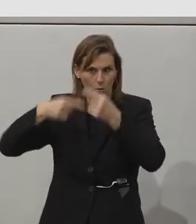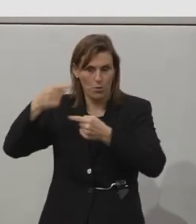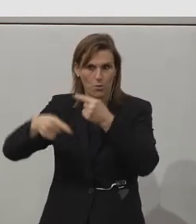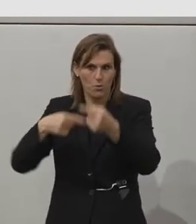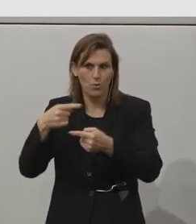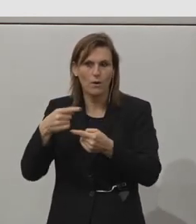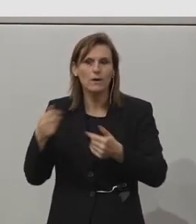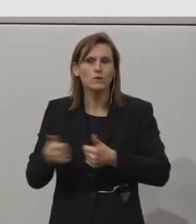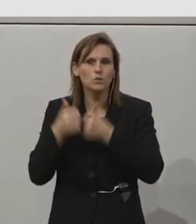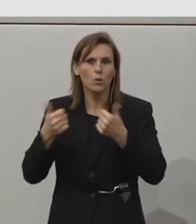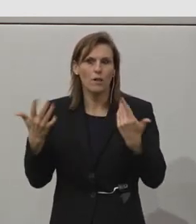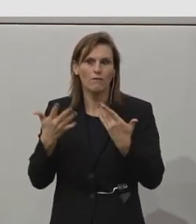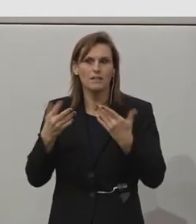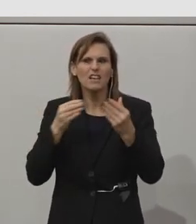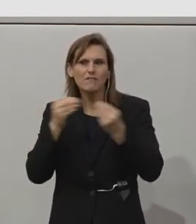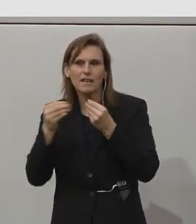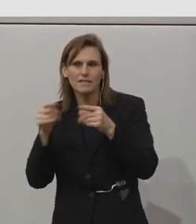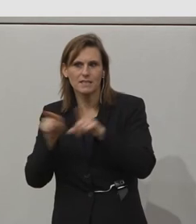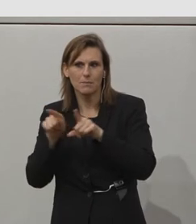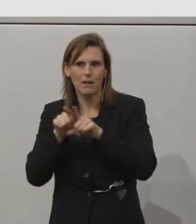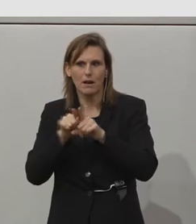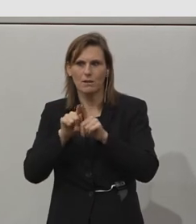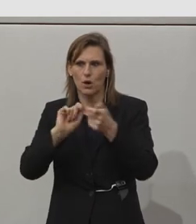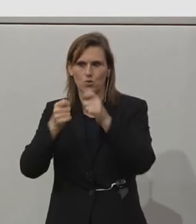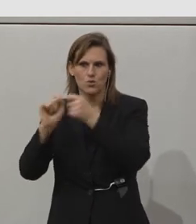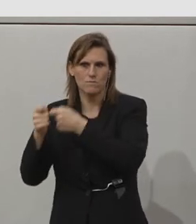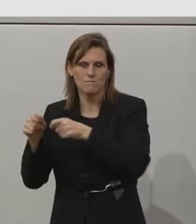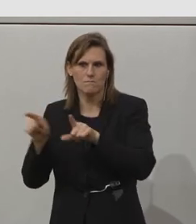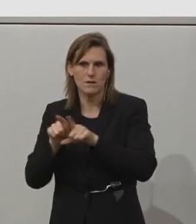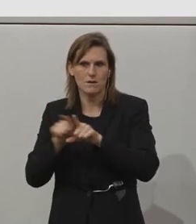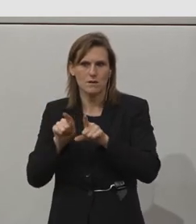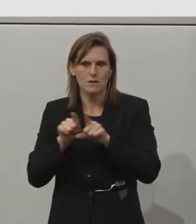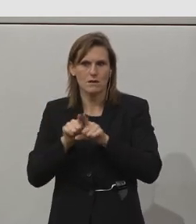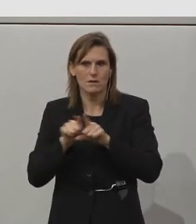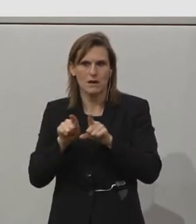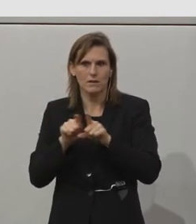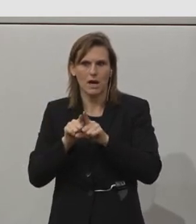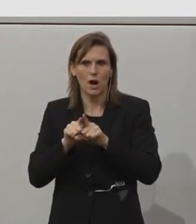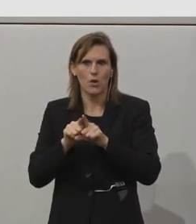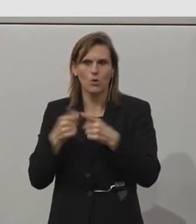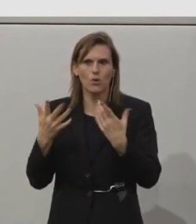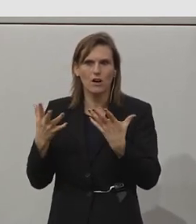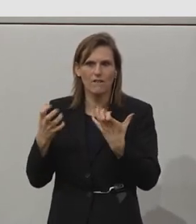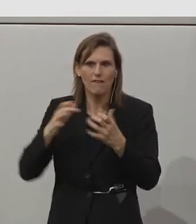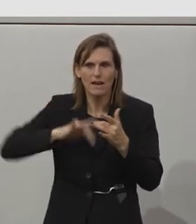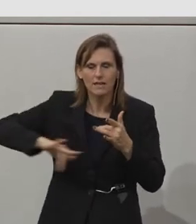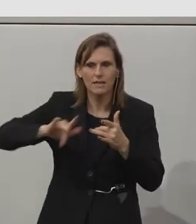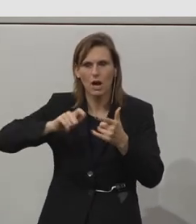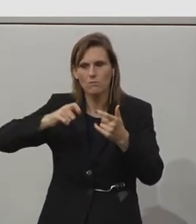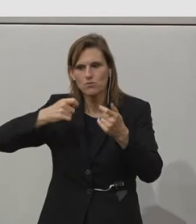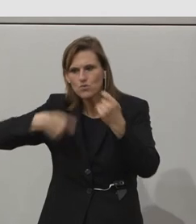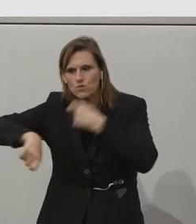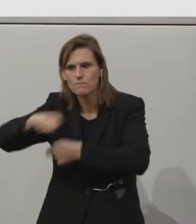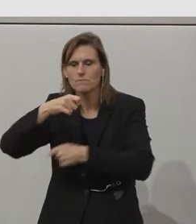Und das Tolle ist, er ist flexibel und multifunktional. Das heißt, wir können den mobilen Werkraum auch umbauen und jederzeit für andere